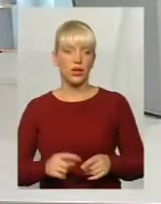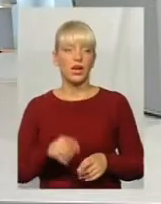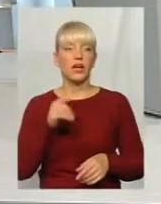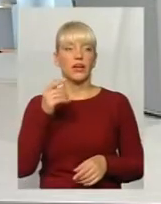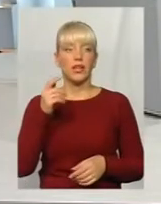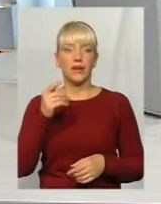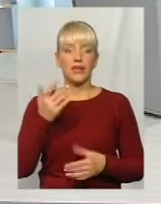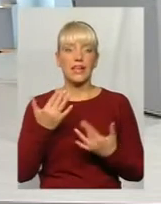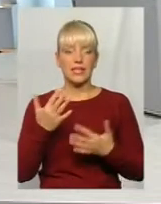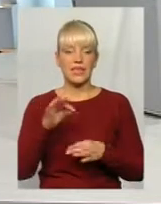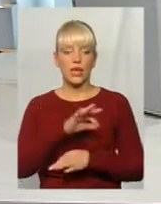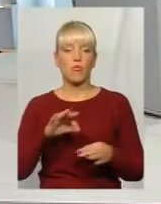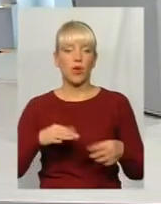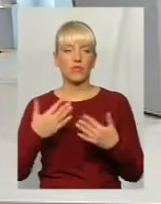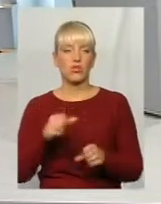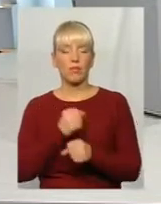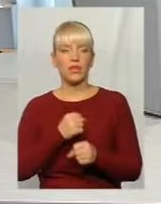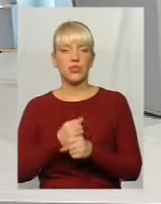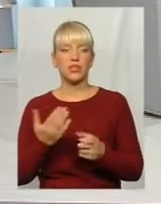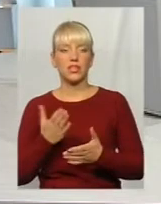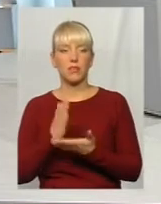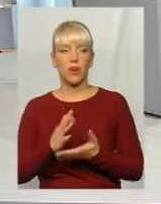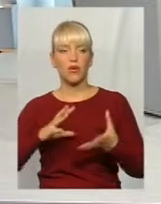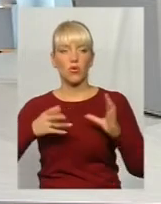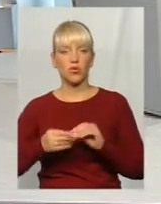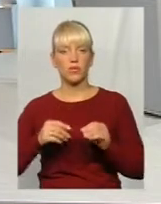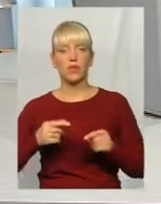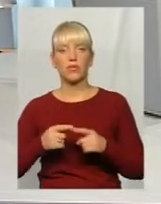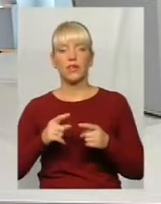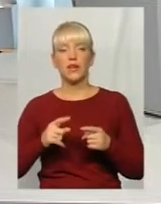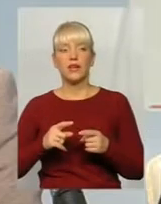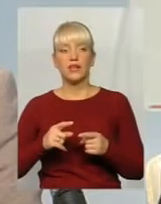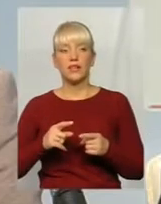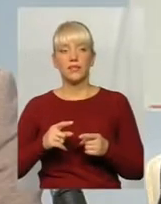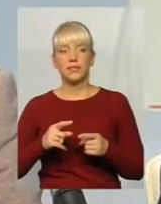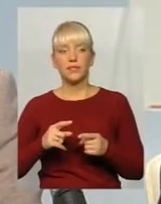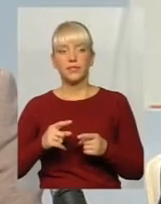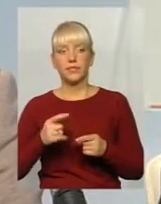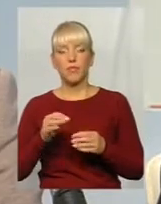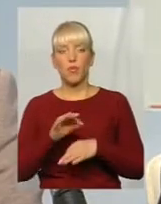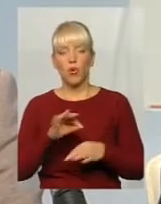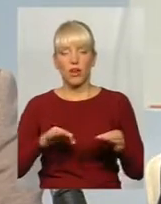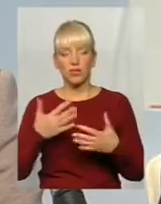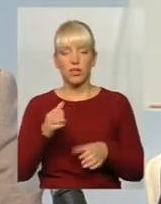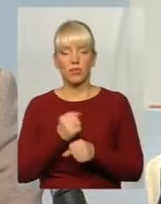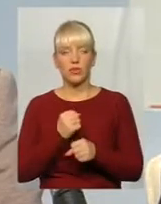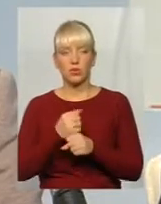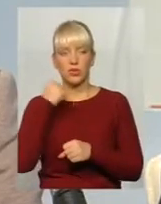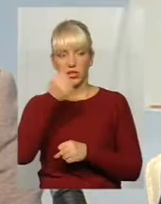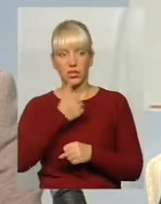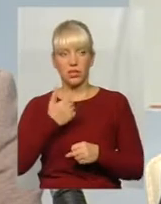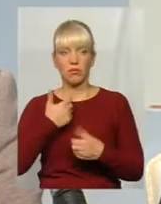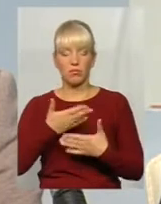взагалі проєкт вже працює, і який має основні результати загалом? Проєкт працює вже рік. Ми починали з